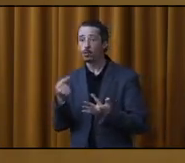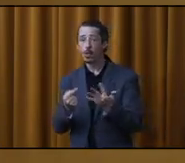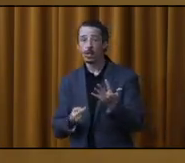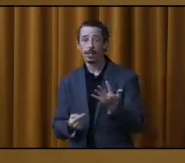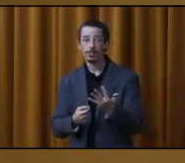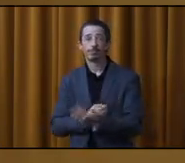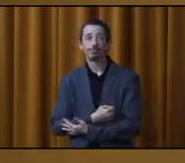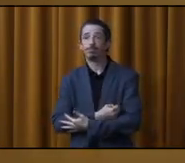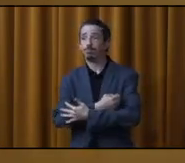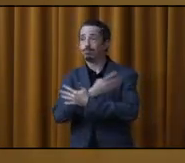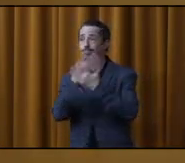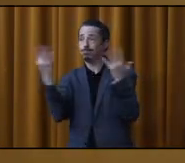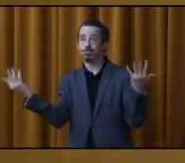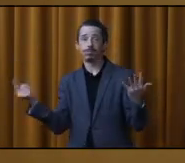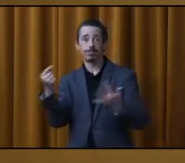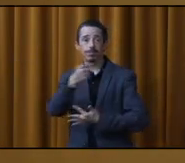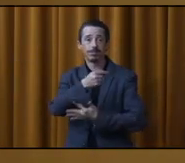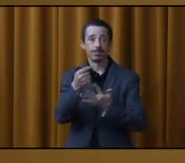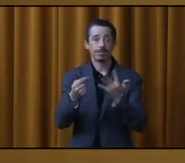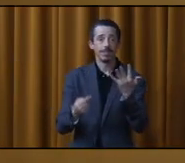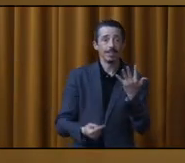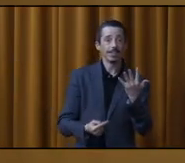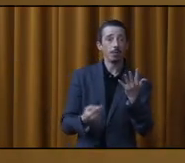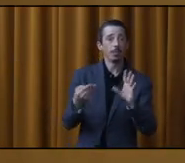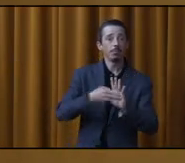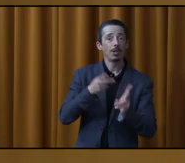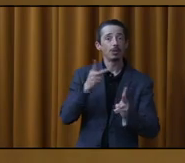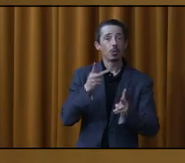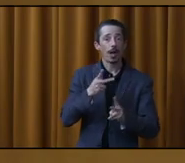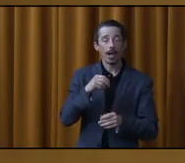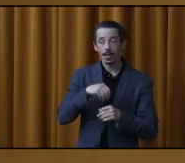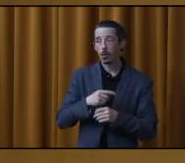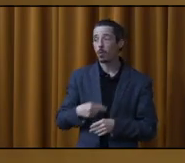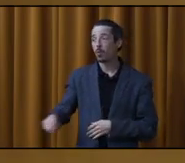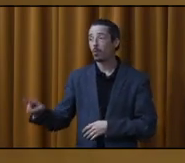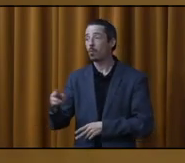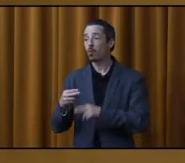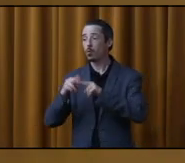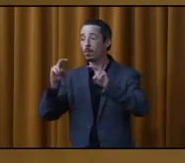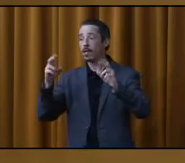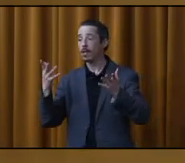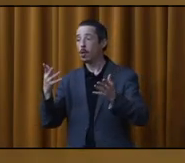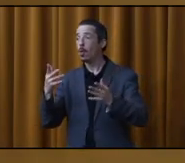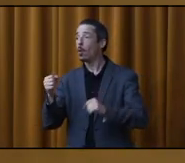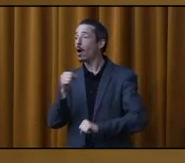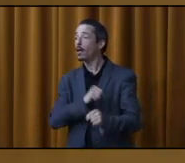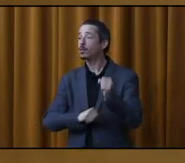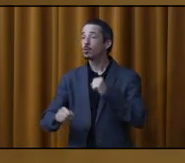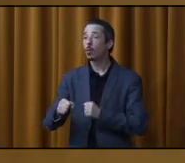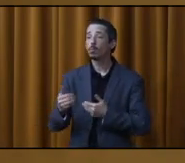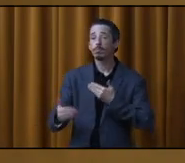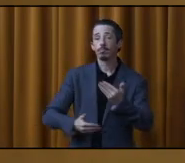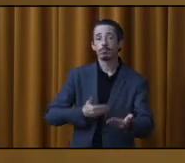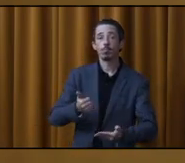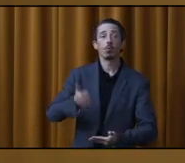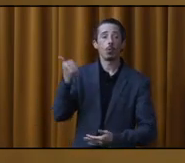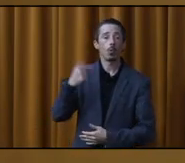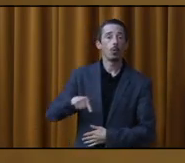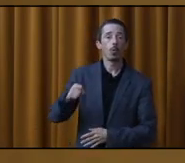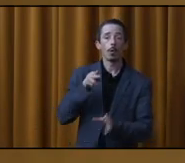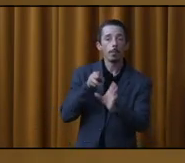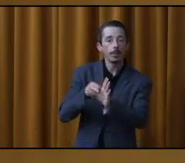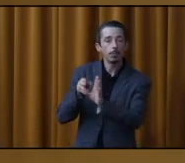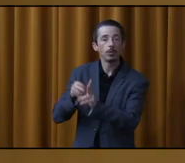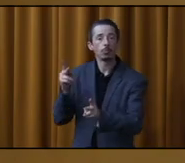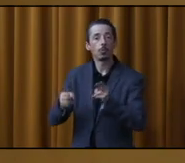parapluie de ce qu'on entend par participation citoyenne. Donc, c'est important pour nous de la nommer ainsi. Mais dans les actions, concrètement, on va aller davantage dans la participation